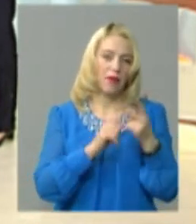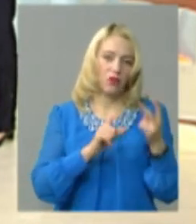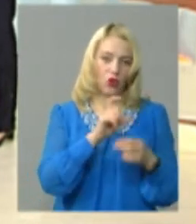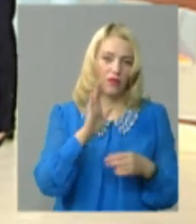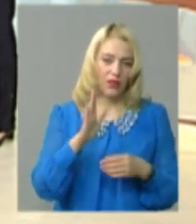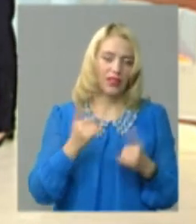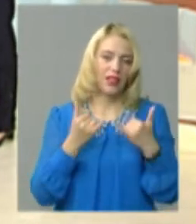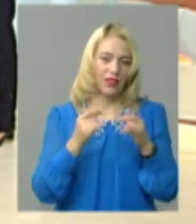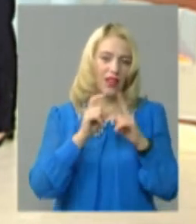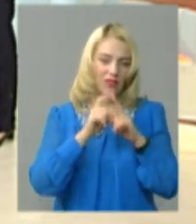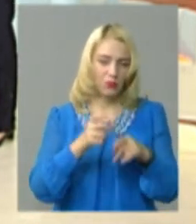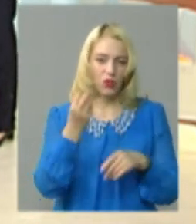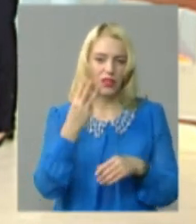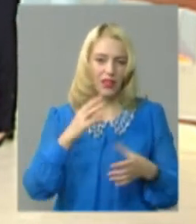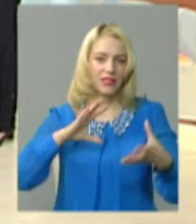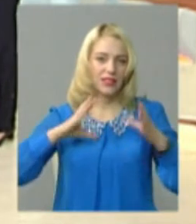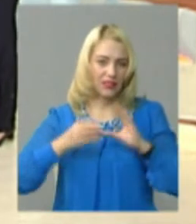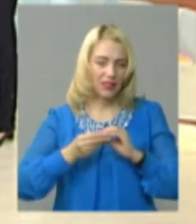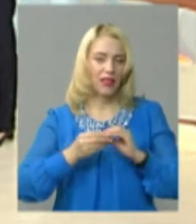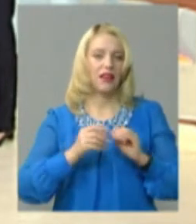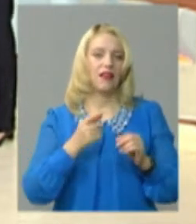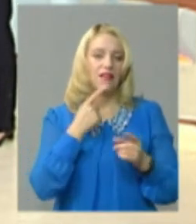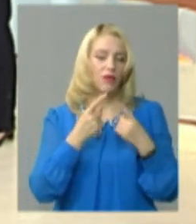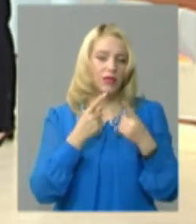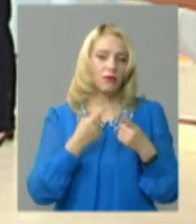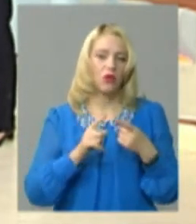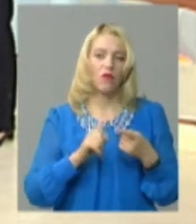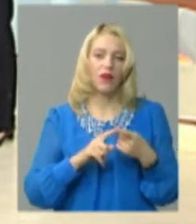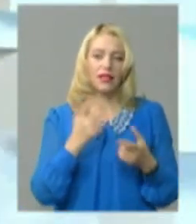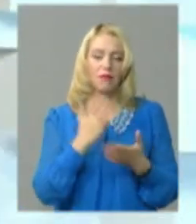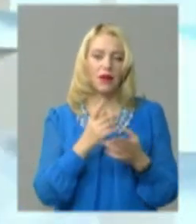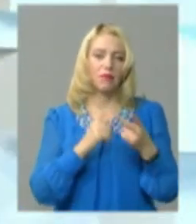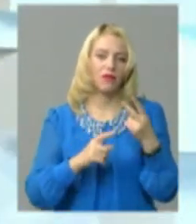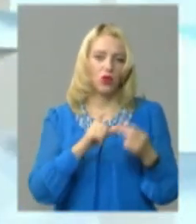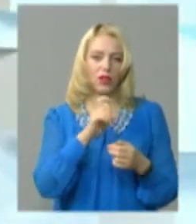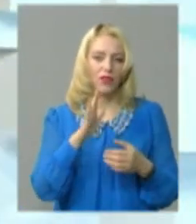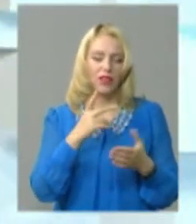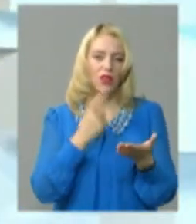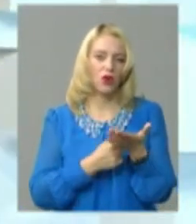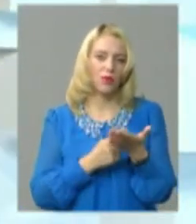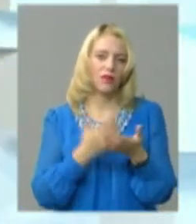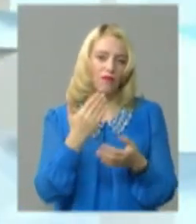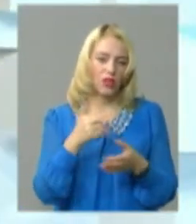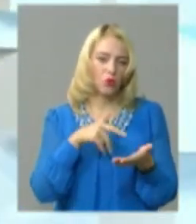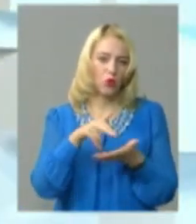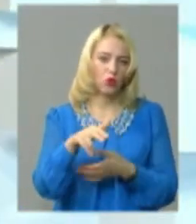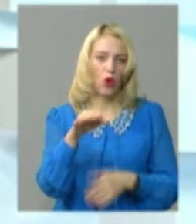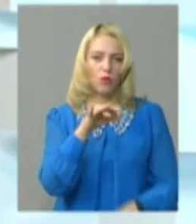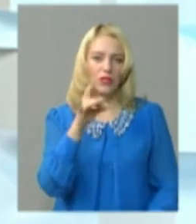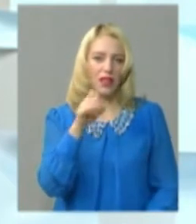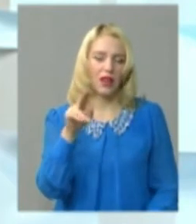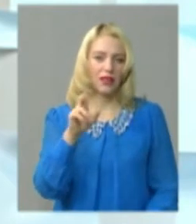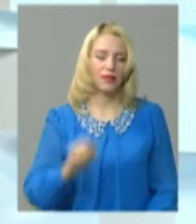буде для відповідей, 13 хвилин для спілкування загалом, а зараз маєте півтори хвилини для аргументації вашого походу в обласну раду.